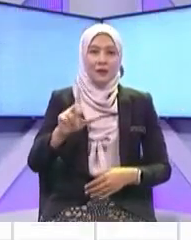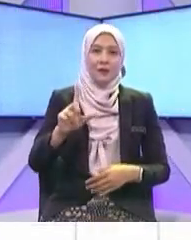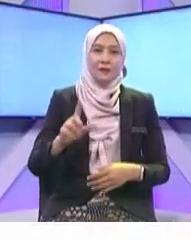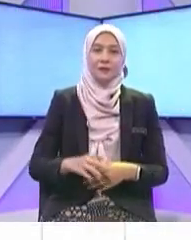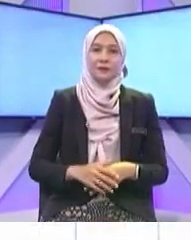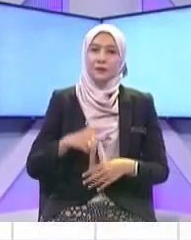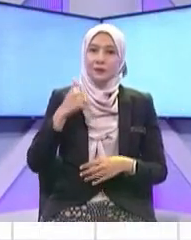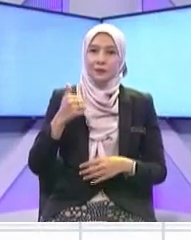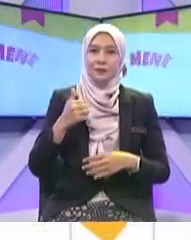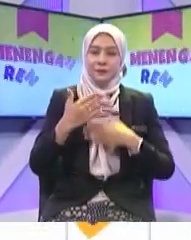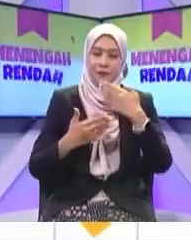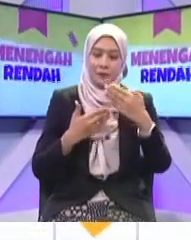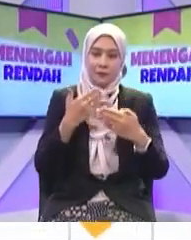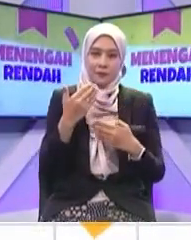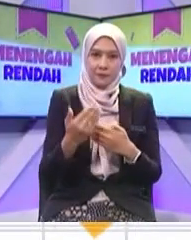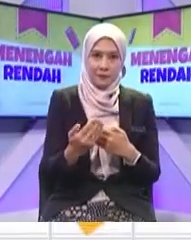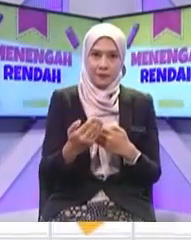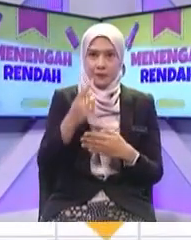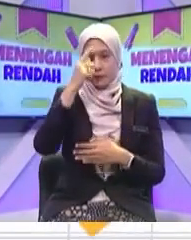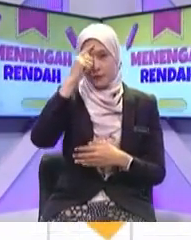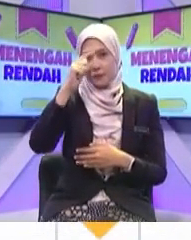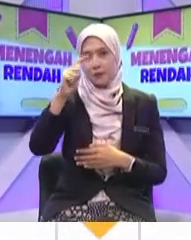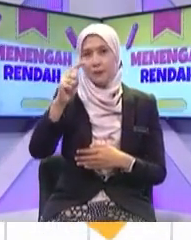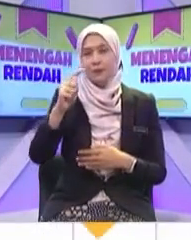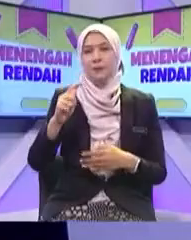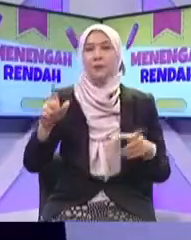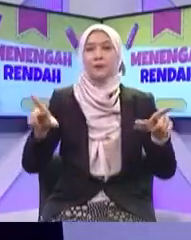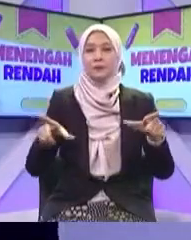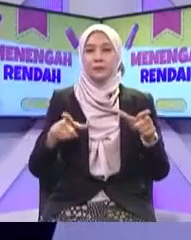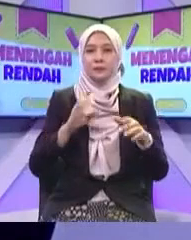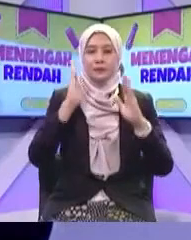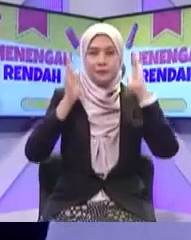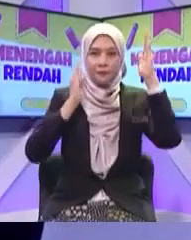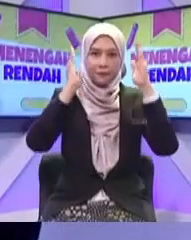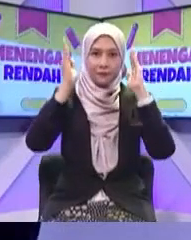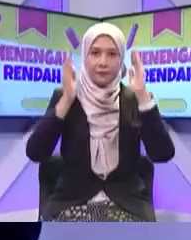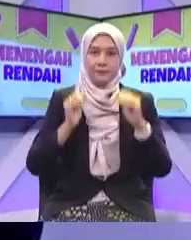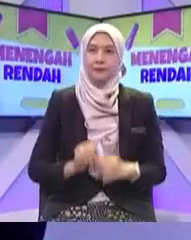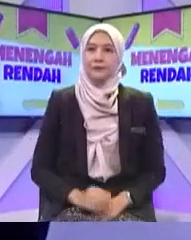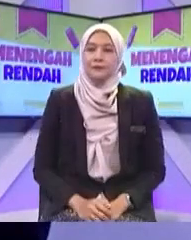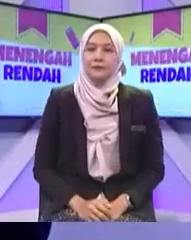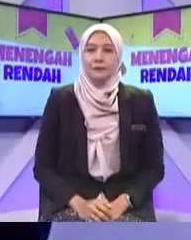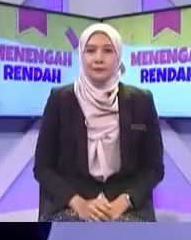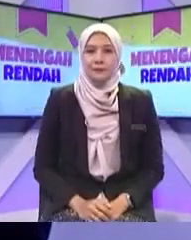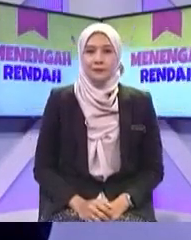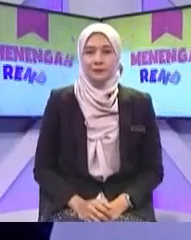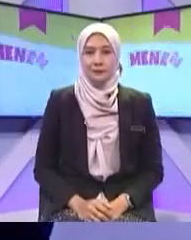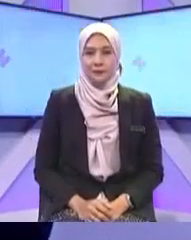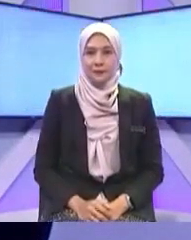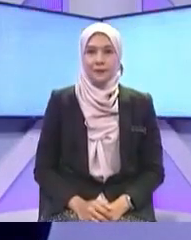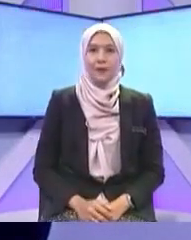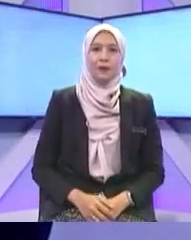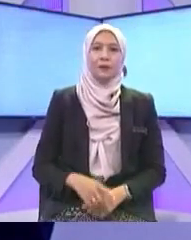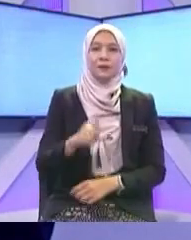Itulah kemajuan Telekomunikasi Yang berlaku Di negara kita Malaysia Teruskan lagi Telekom Malaysia ni